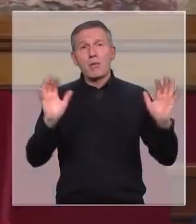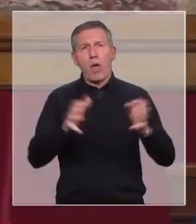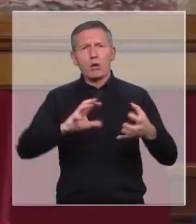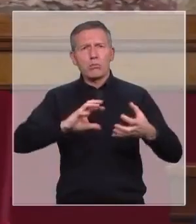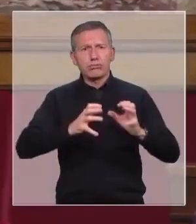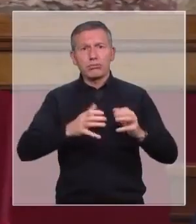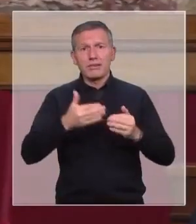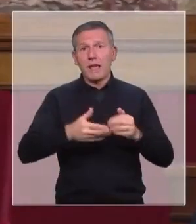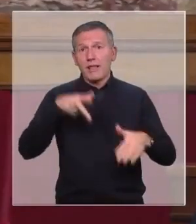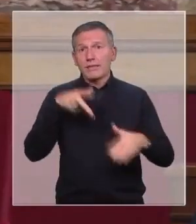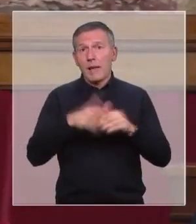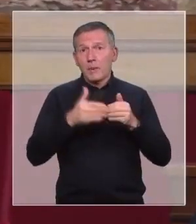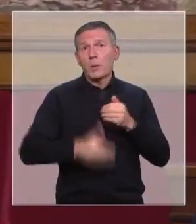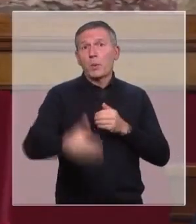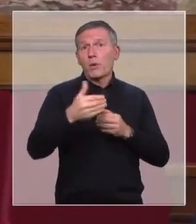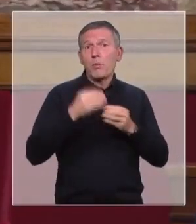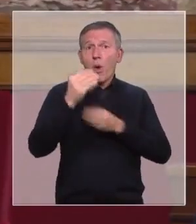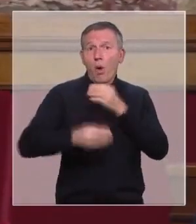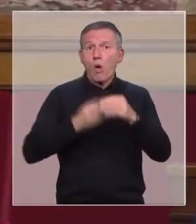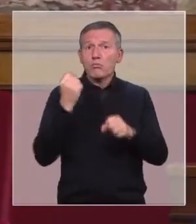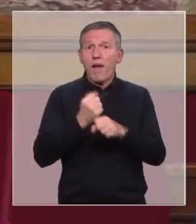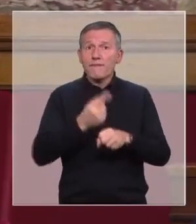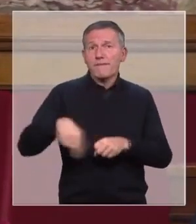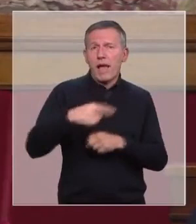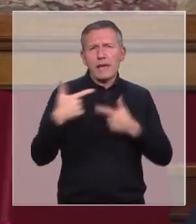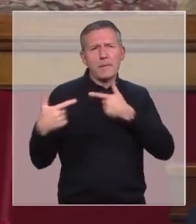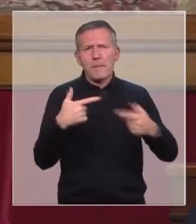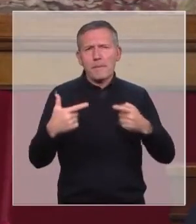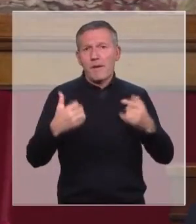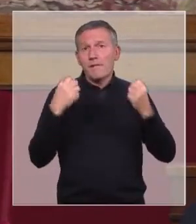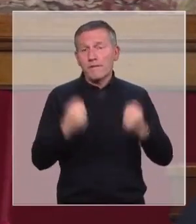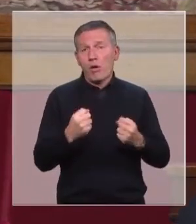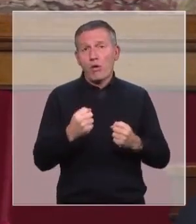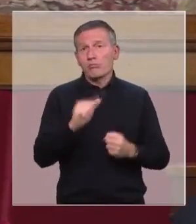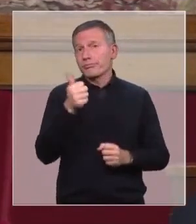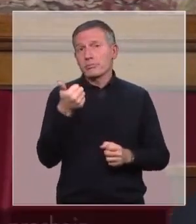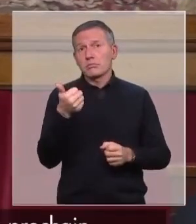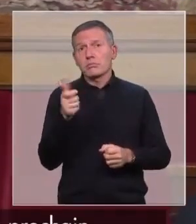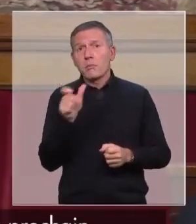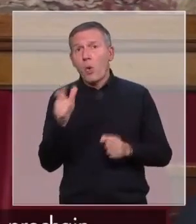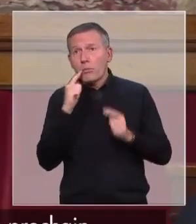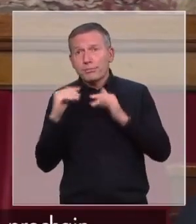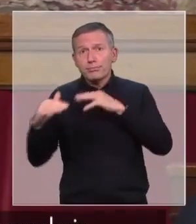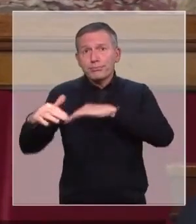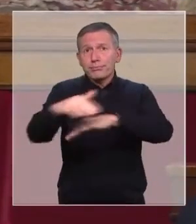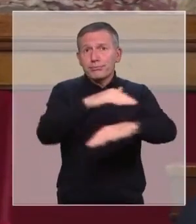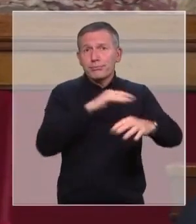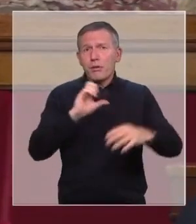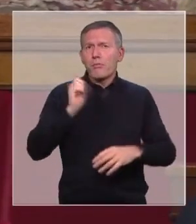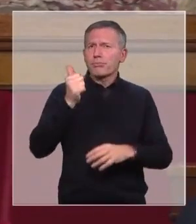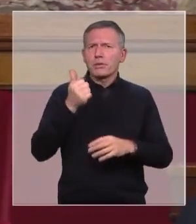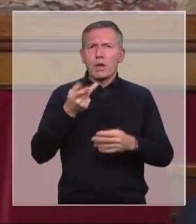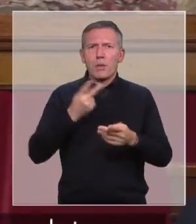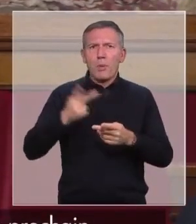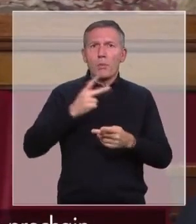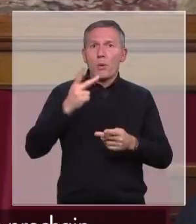n'est qu'un début. Le monde du travail est prêt à engager un bras de fer. Il y a un mot d'ordre qui circule parmi les travailleurs. Un mot d'ordre qu'on